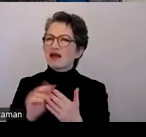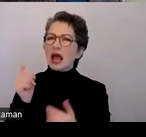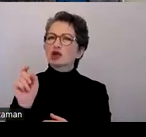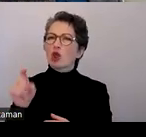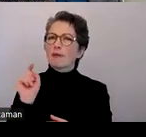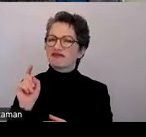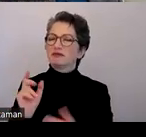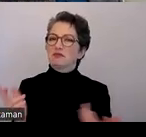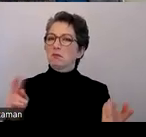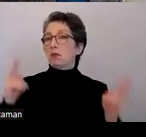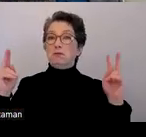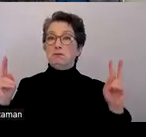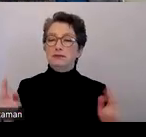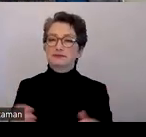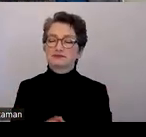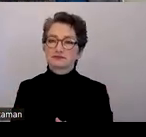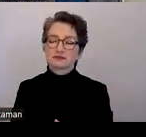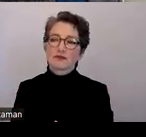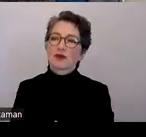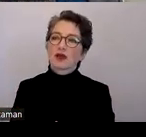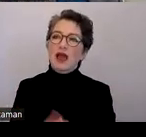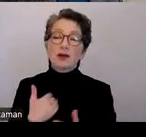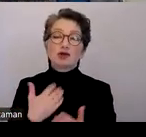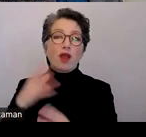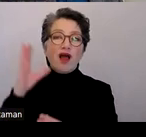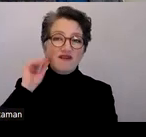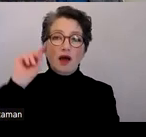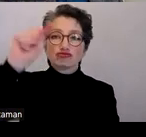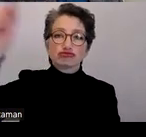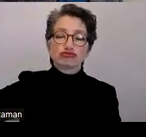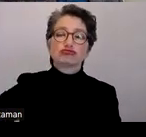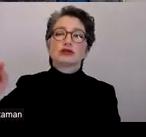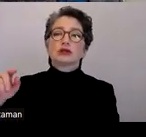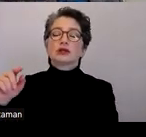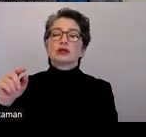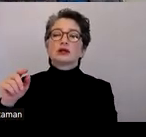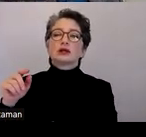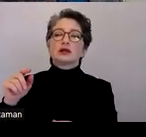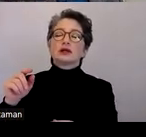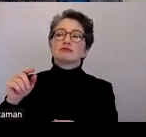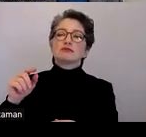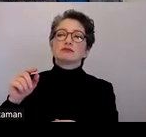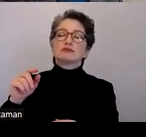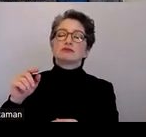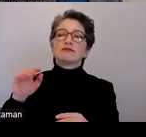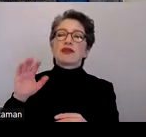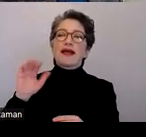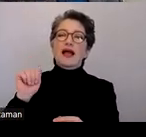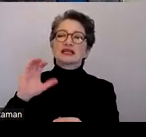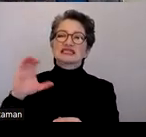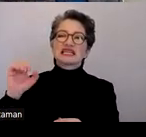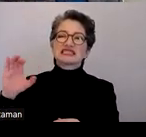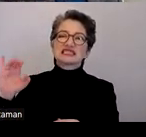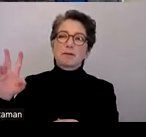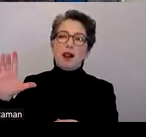anbieten und ich habe schon gehört von Leuten, gerade bei Accessible EU wurde das gemacht,